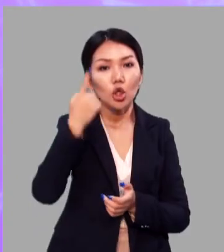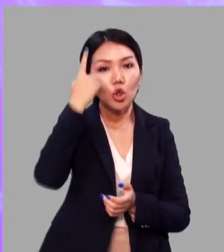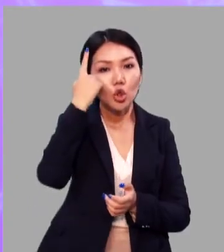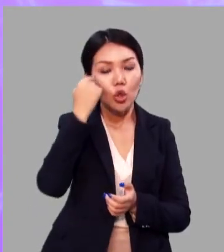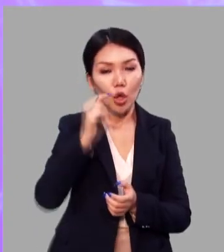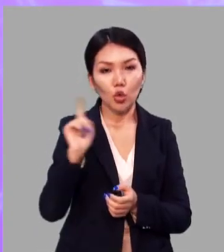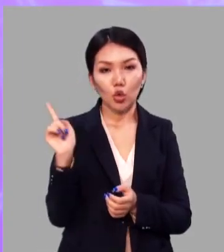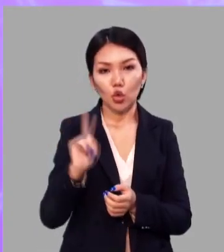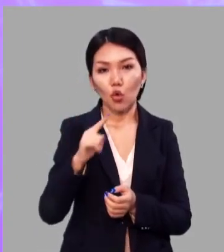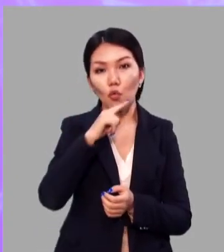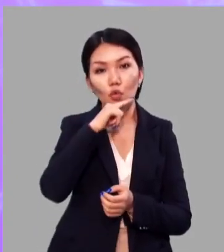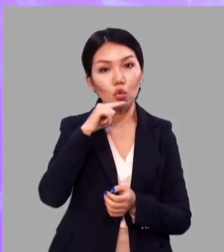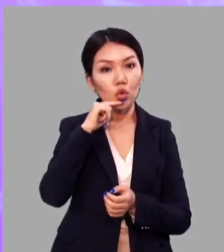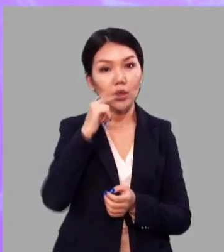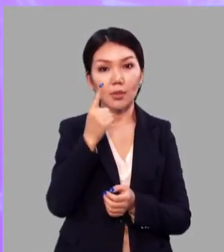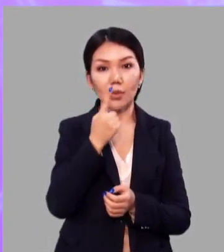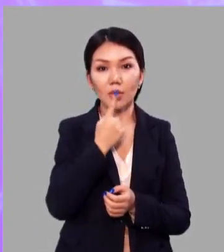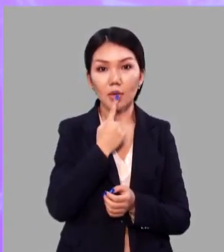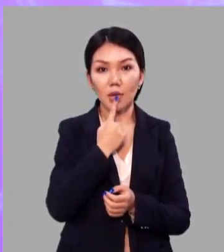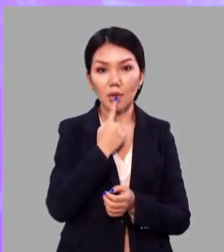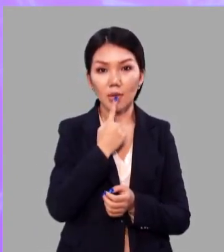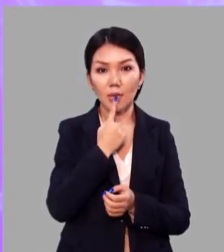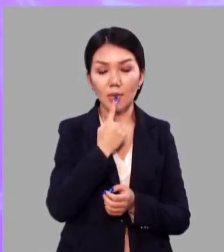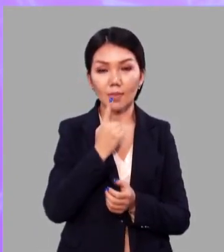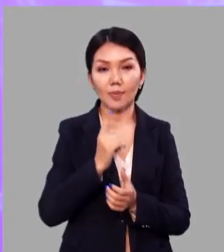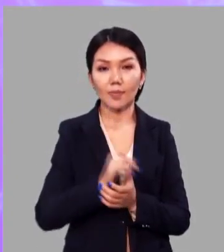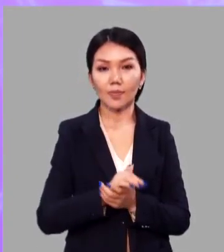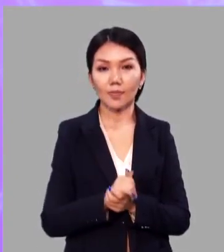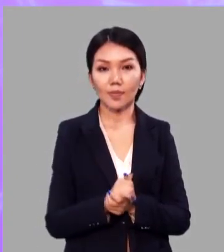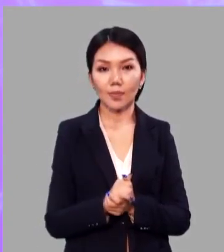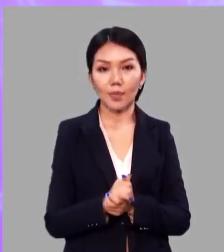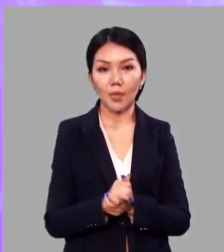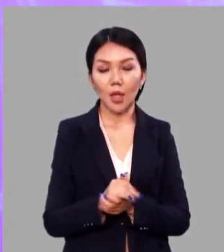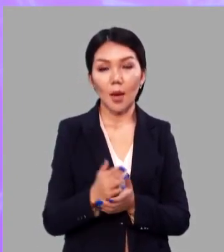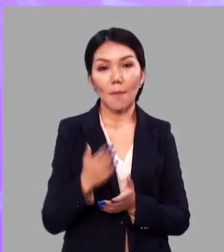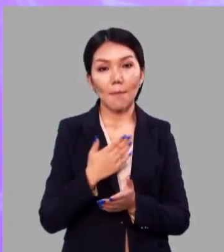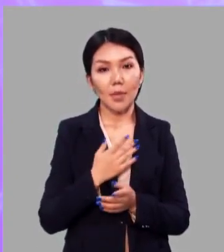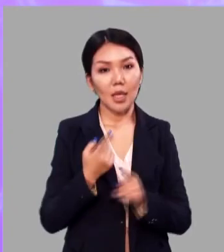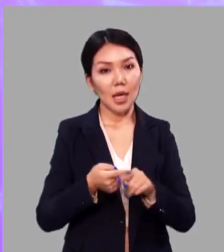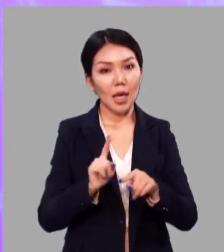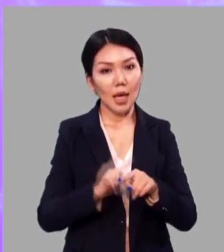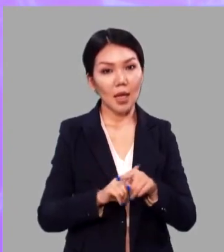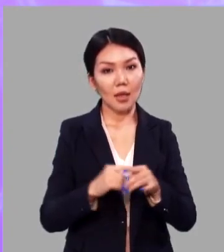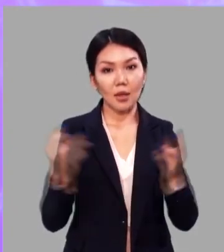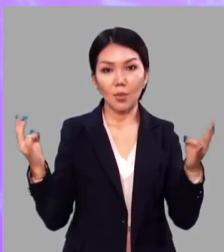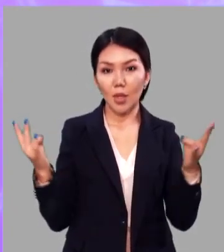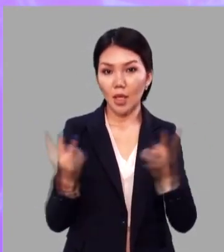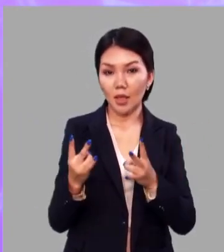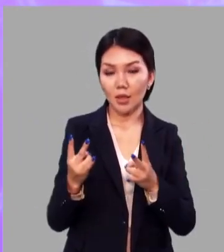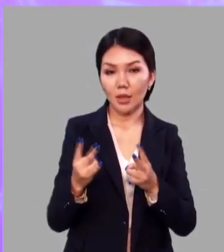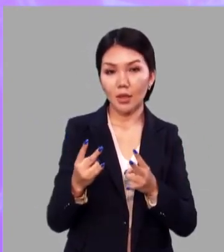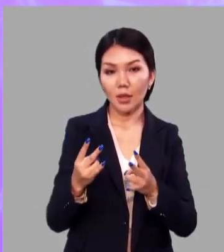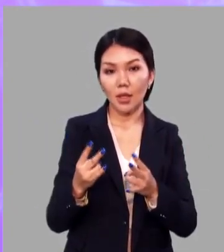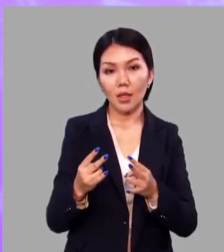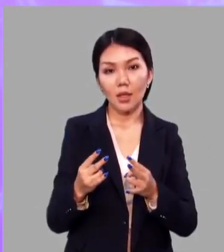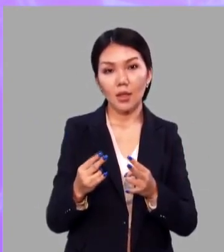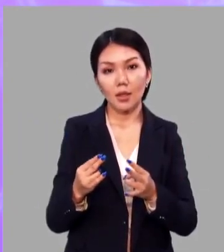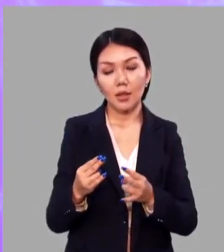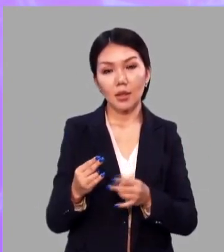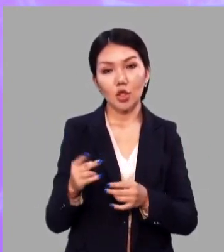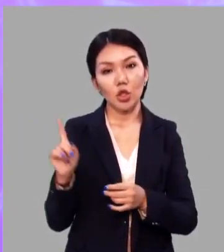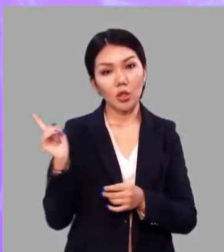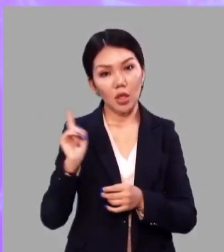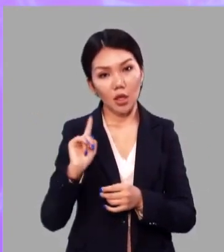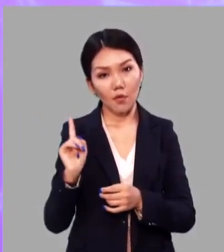Я знаю, что в русском языке мне это пригодится для